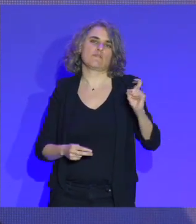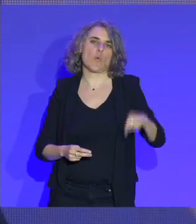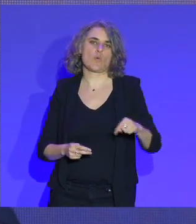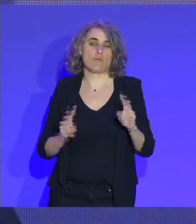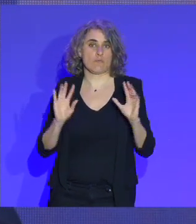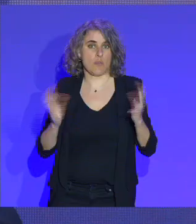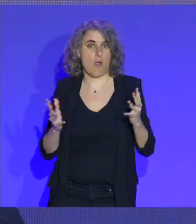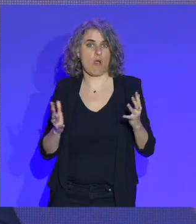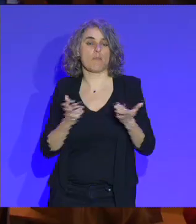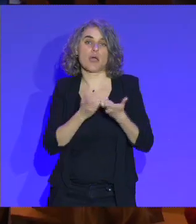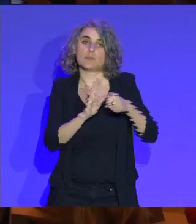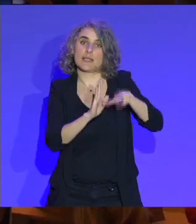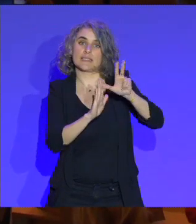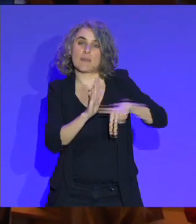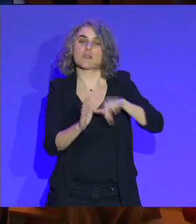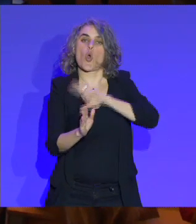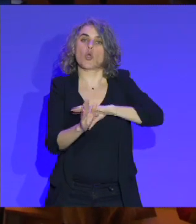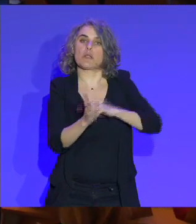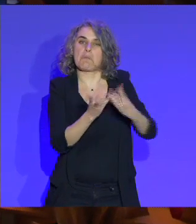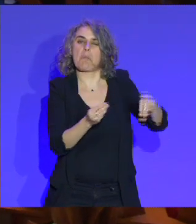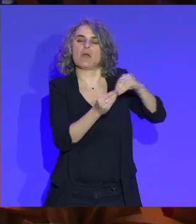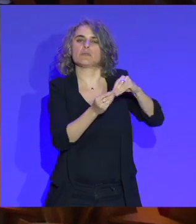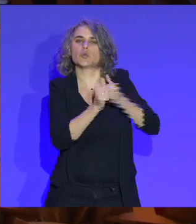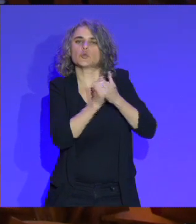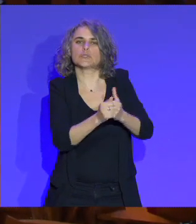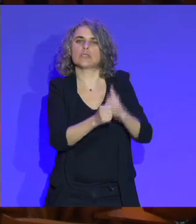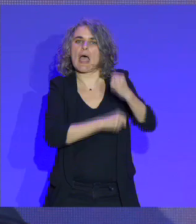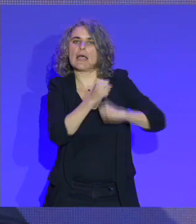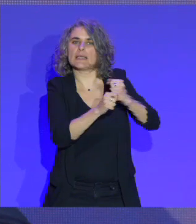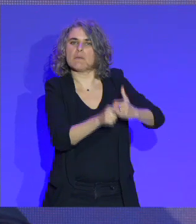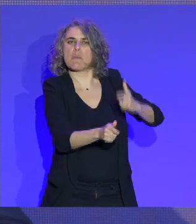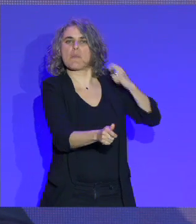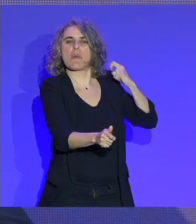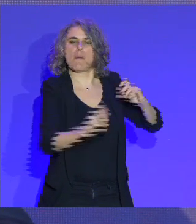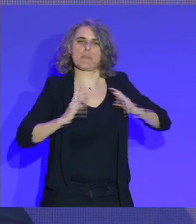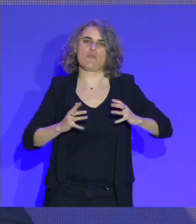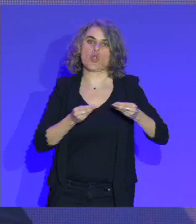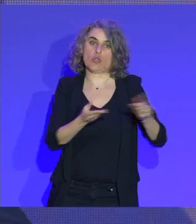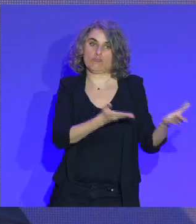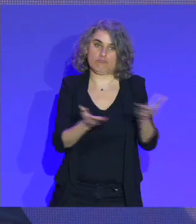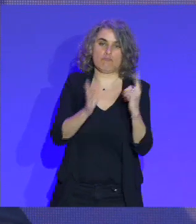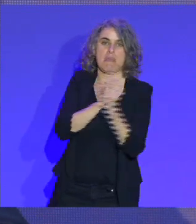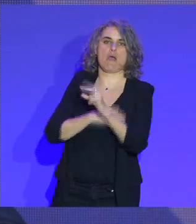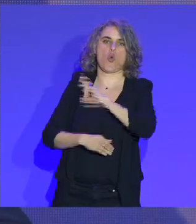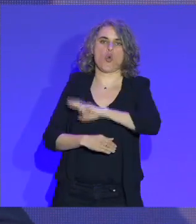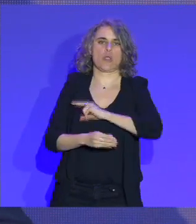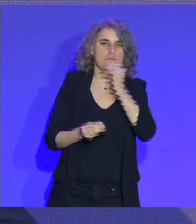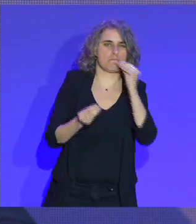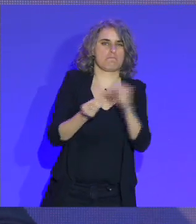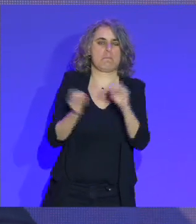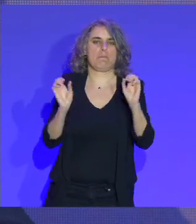par des trimestres qui permettraient de partir plutôt à la retraite. D'ailleurs, quand on parle